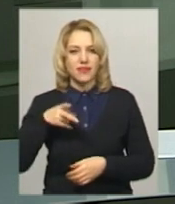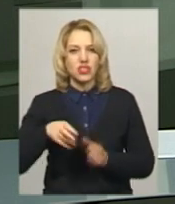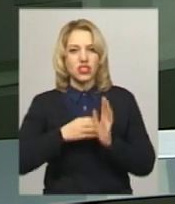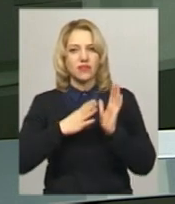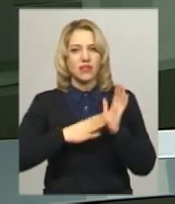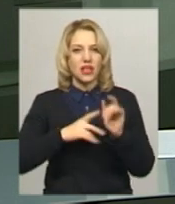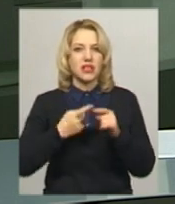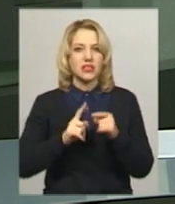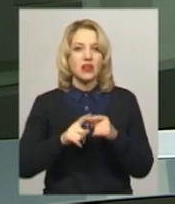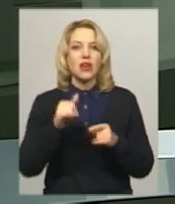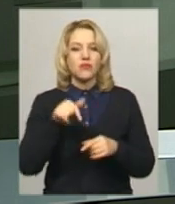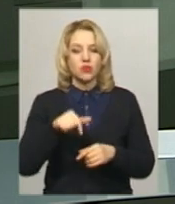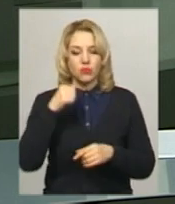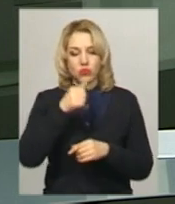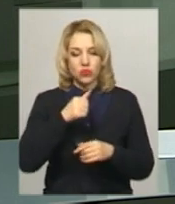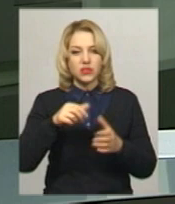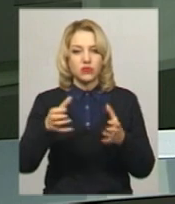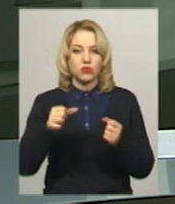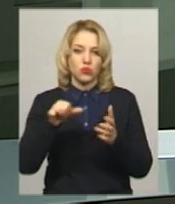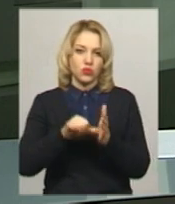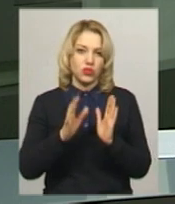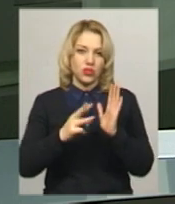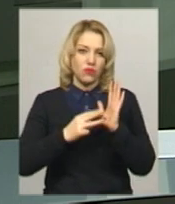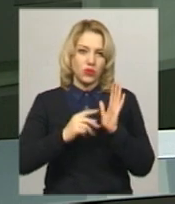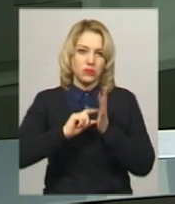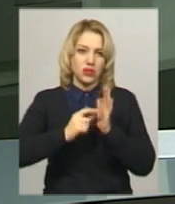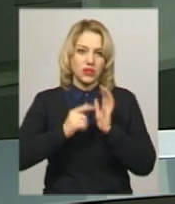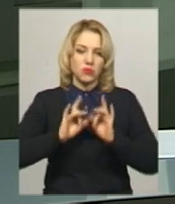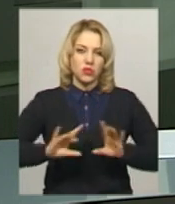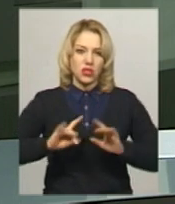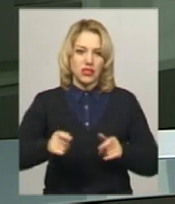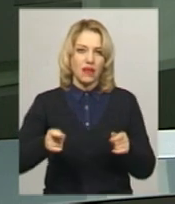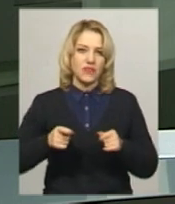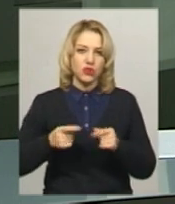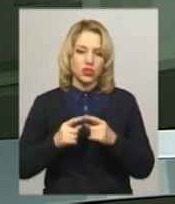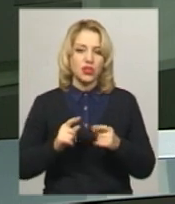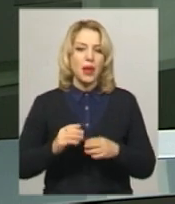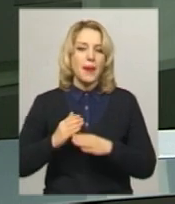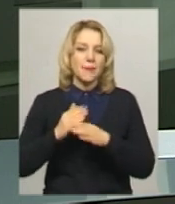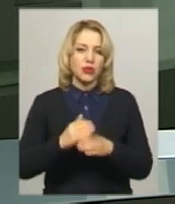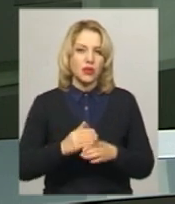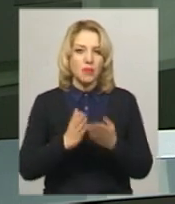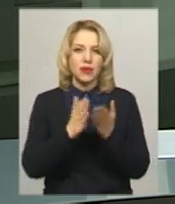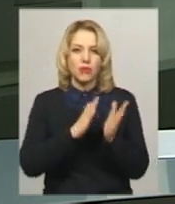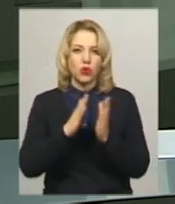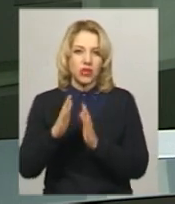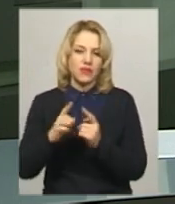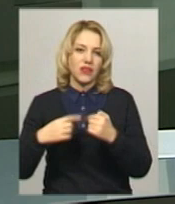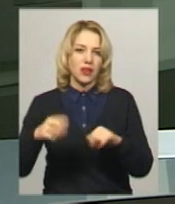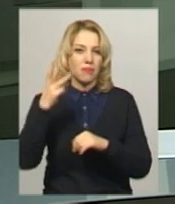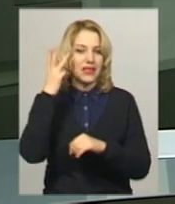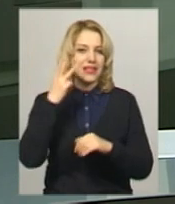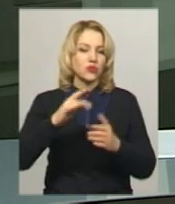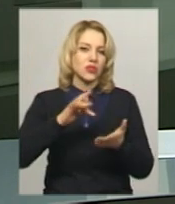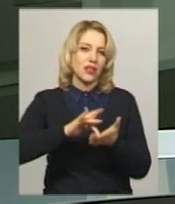участь у якому цьогоріч візьмуть тільки учні сьомих класів. Про це розповіла завідувача методично-бібліографічним відділом Хмельницької міської